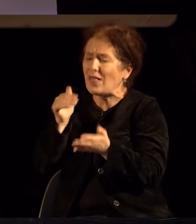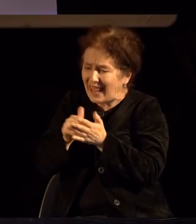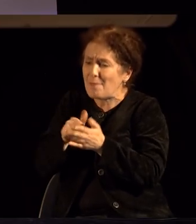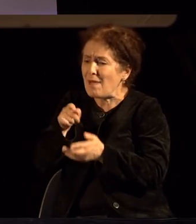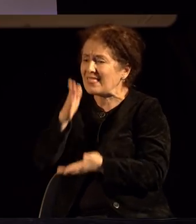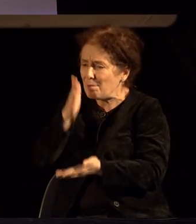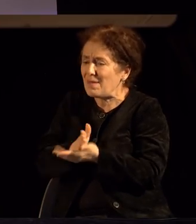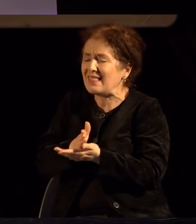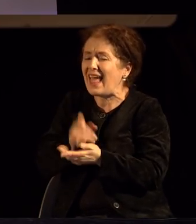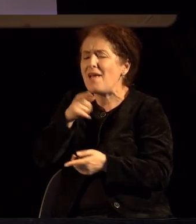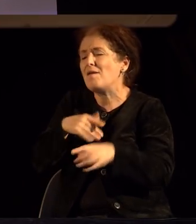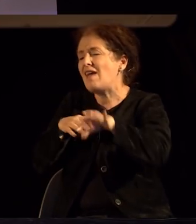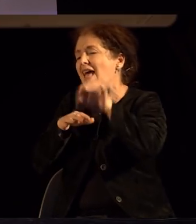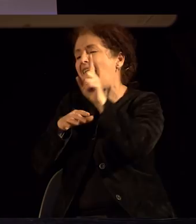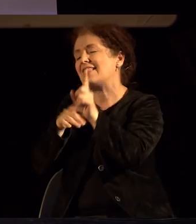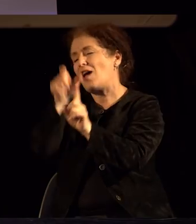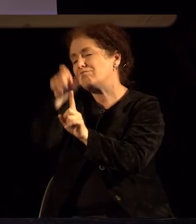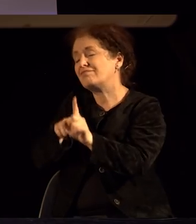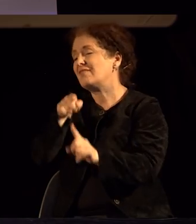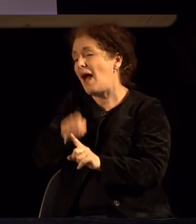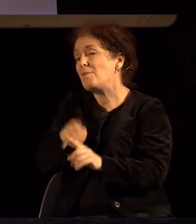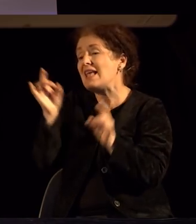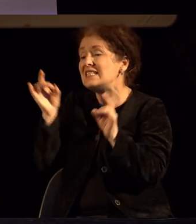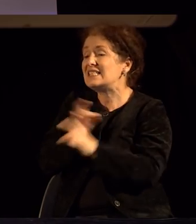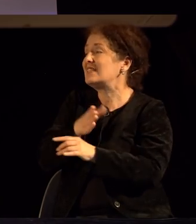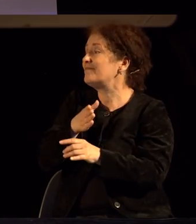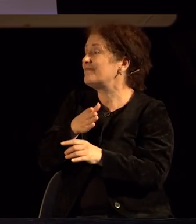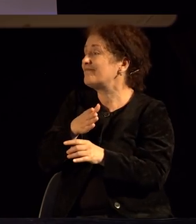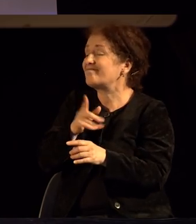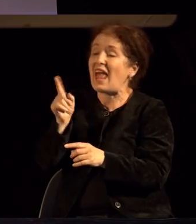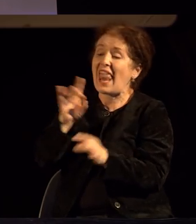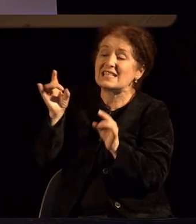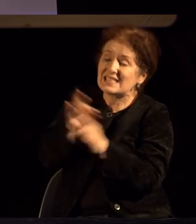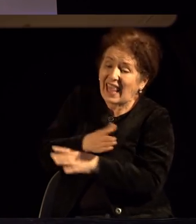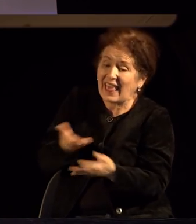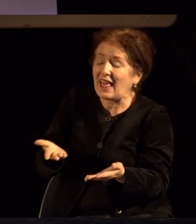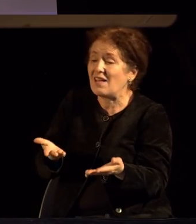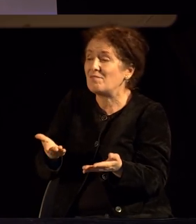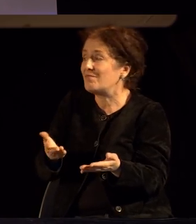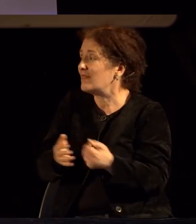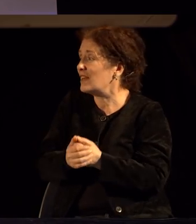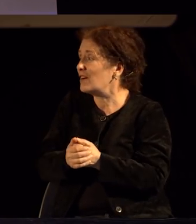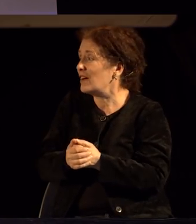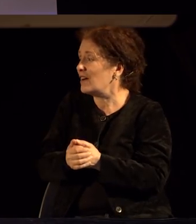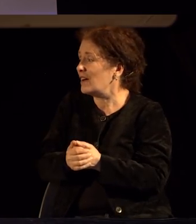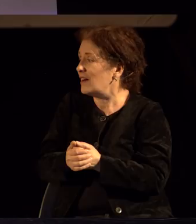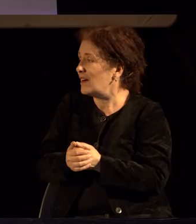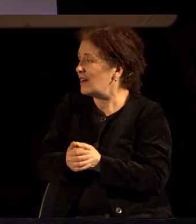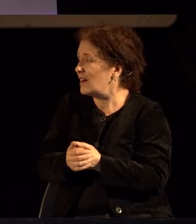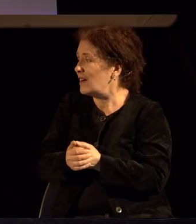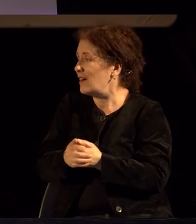да се доживеа во животот, но не срекија во среки, или како да го кажем, беше тоа што